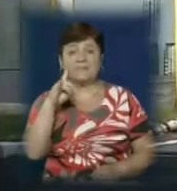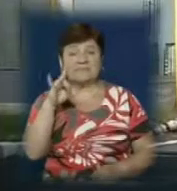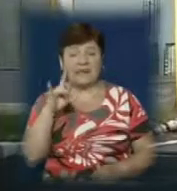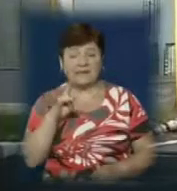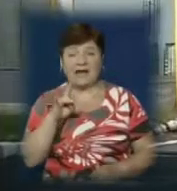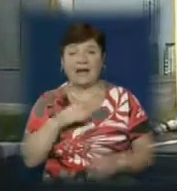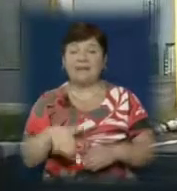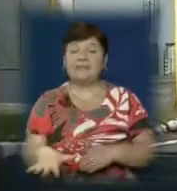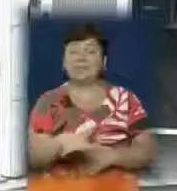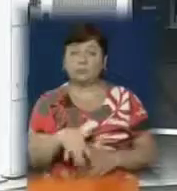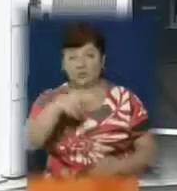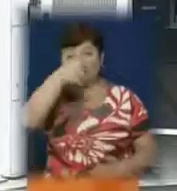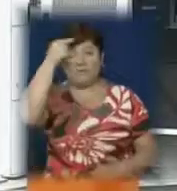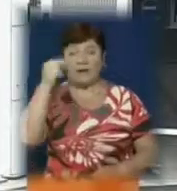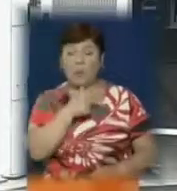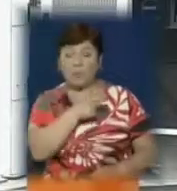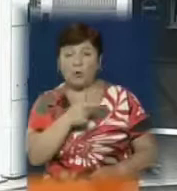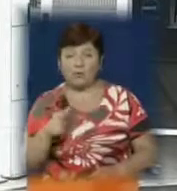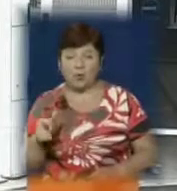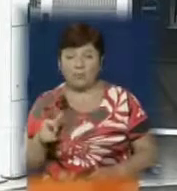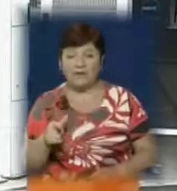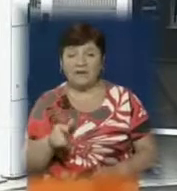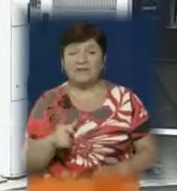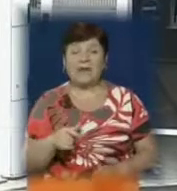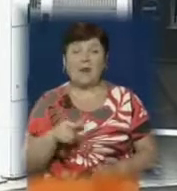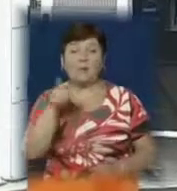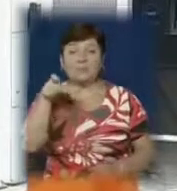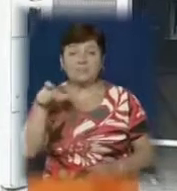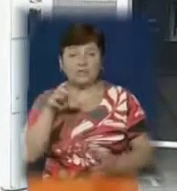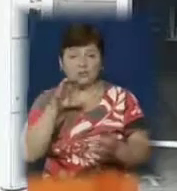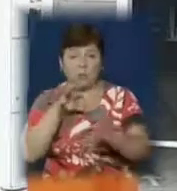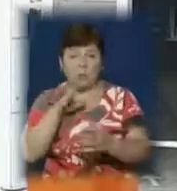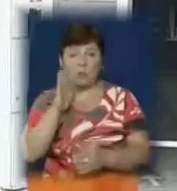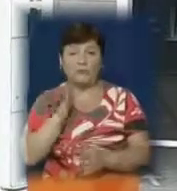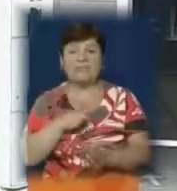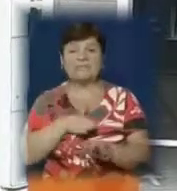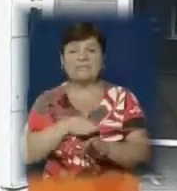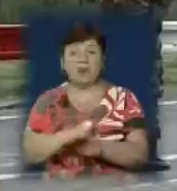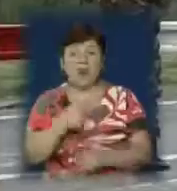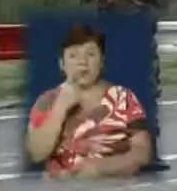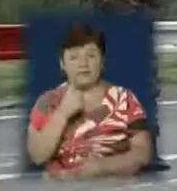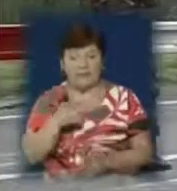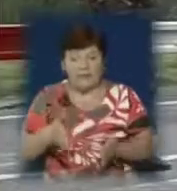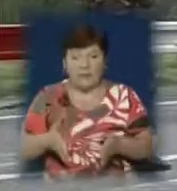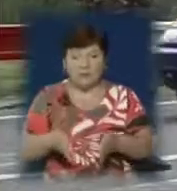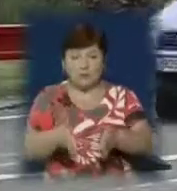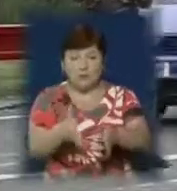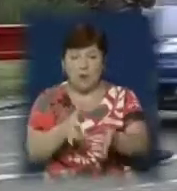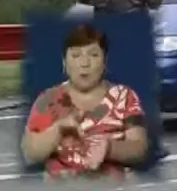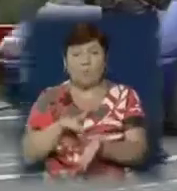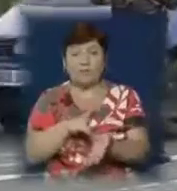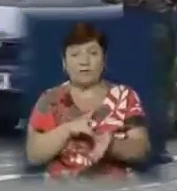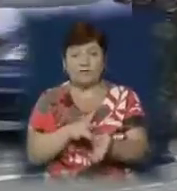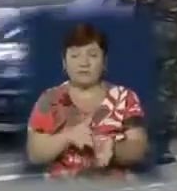територію Словаччини. Протягом казаного часу рух на пасажирському напрямку буде здійснюватись однією смугою. Подорожуючи